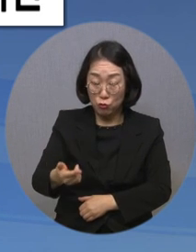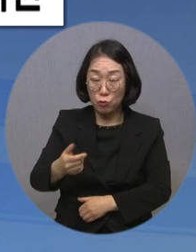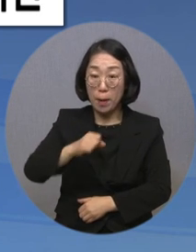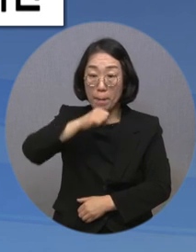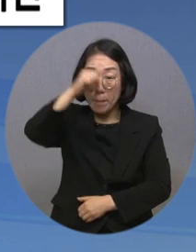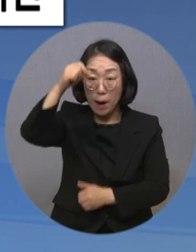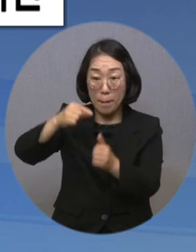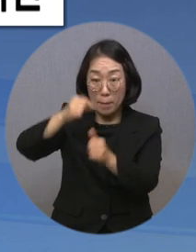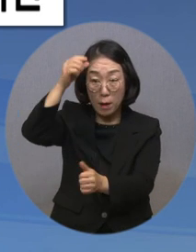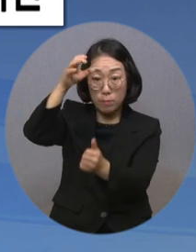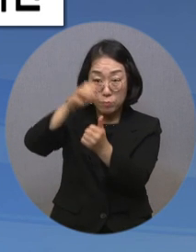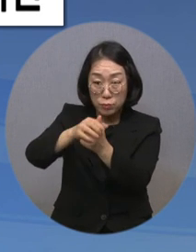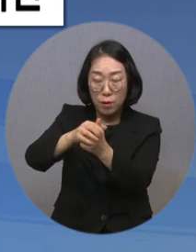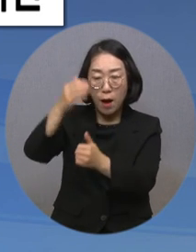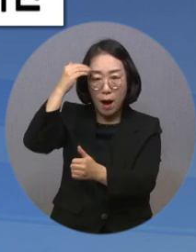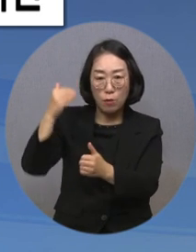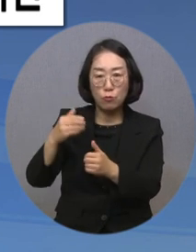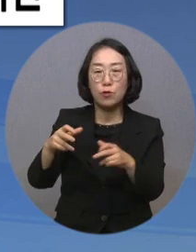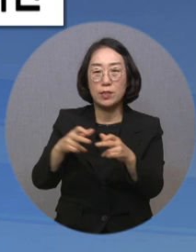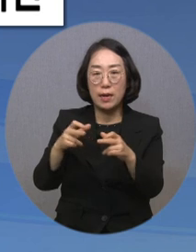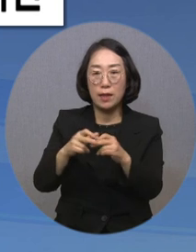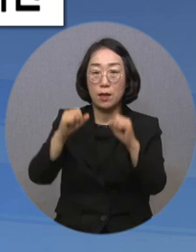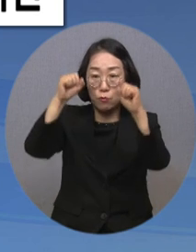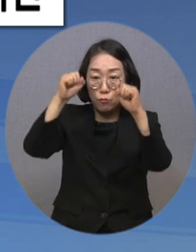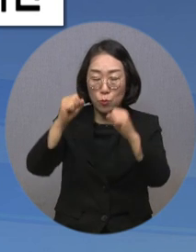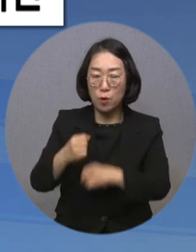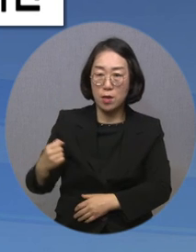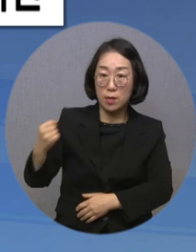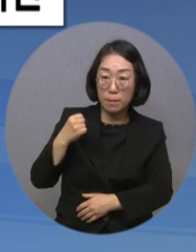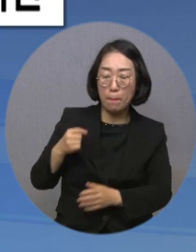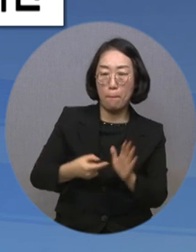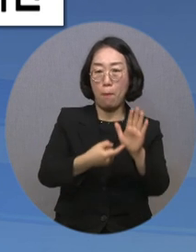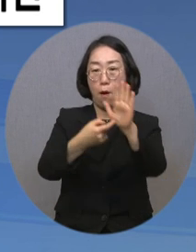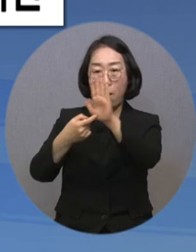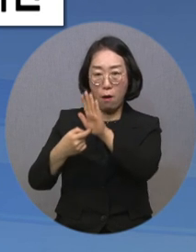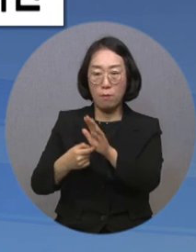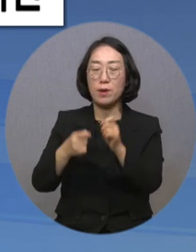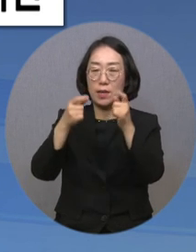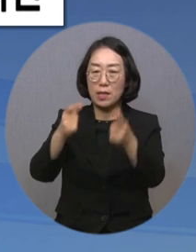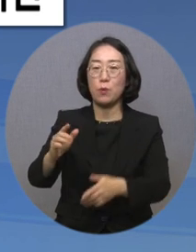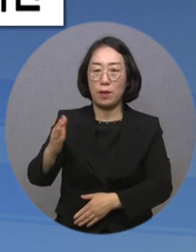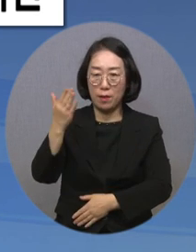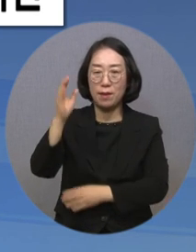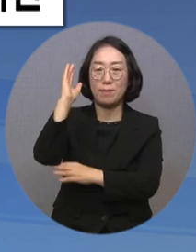국제무대에서 대한민국 장애인 스포츠의 전력을 확인하는 계기가 됐다고 전했습니다.